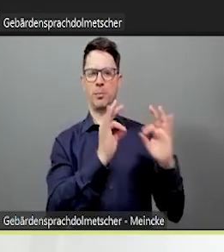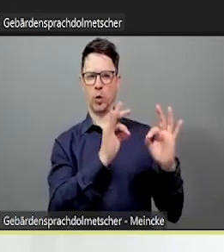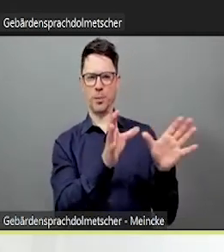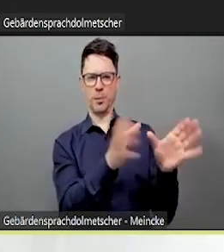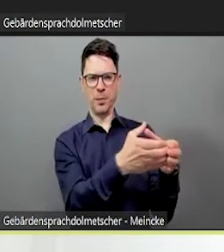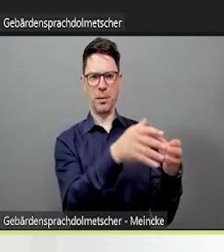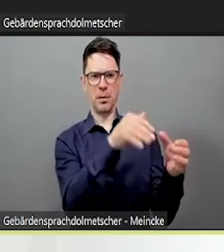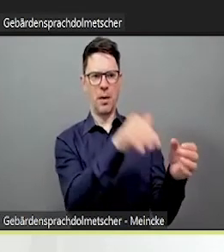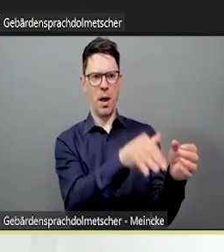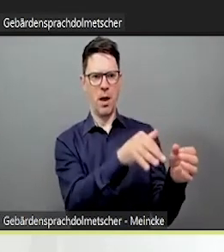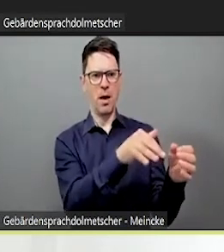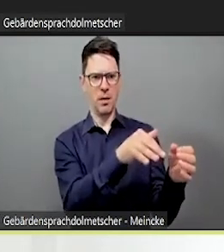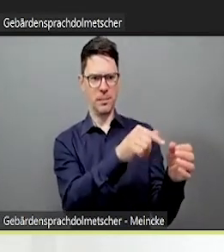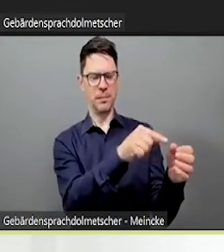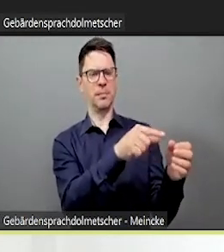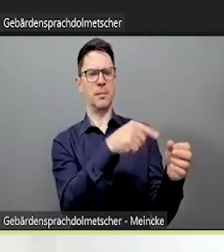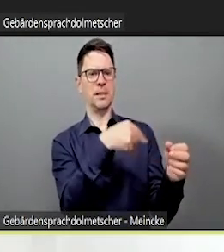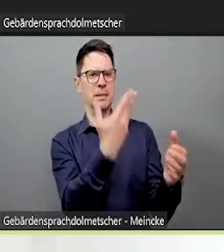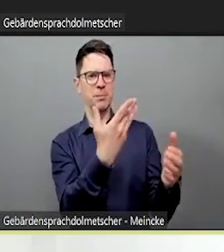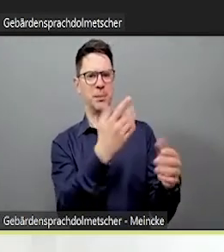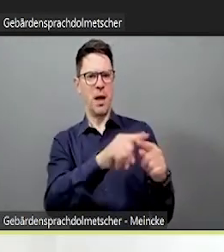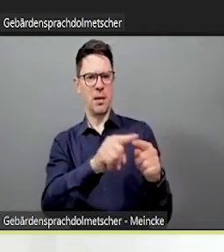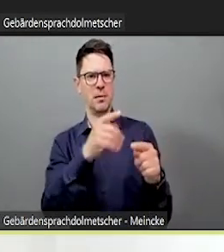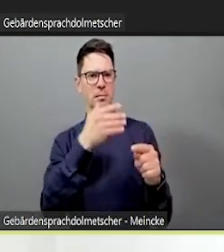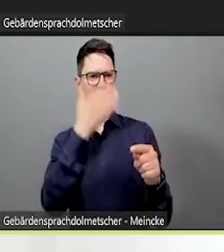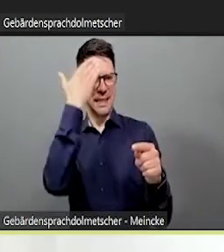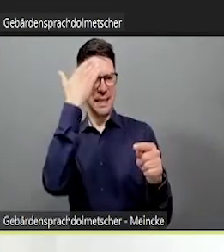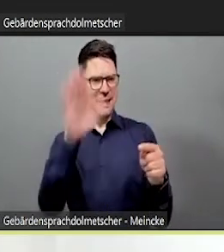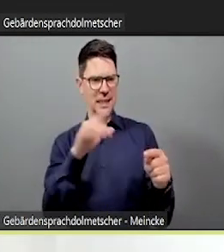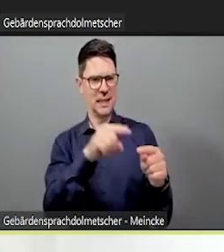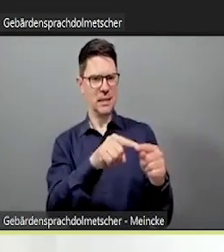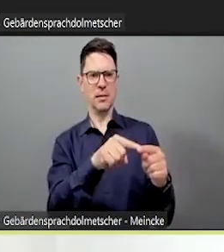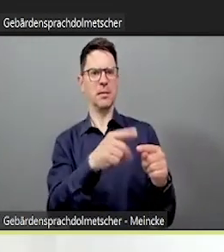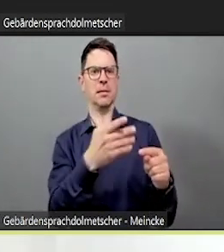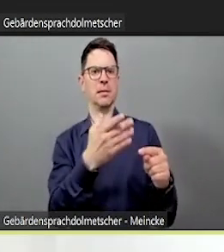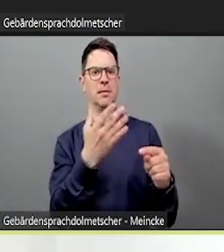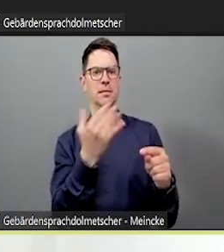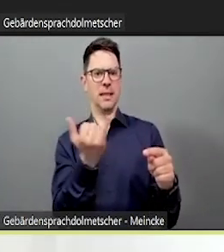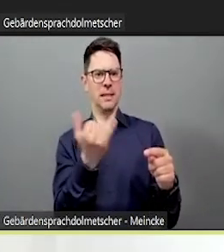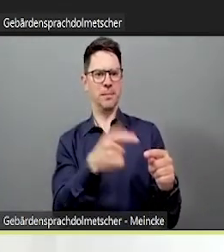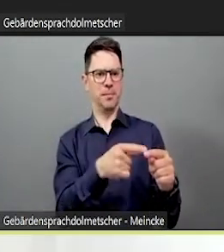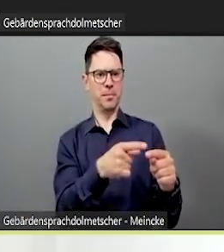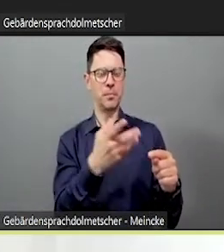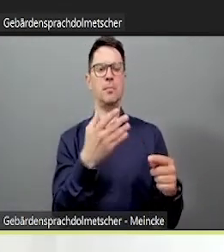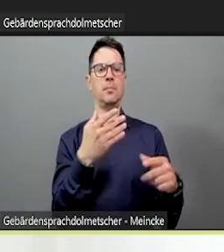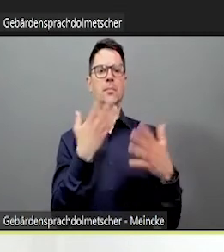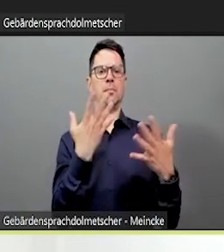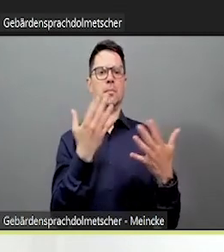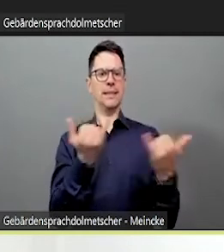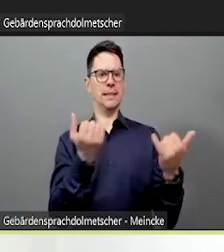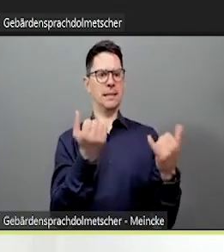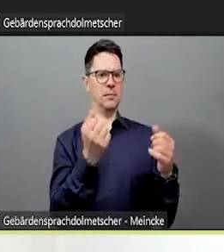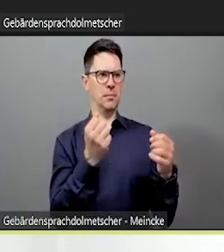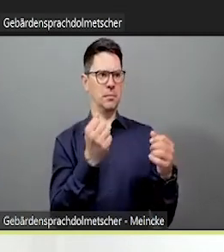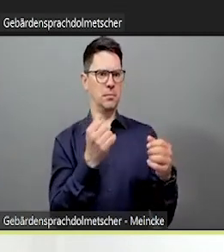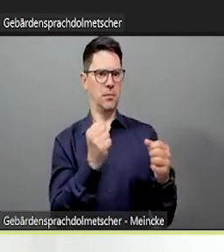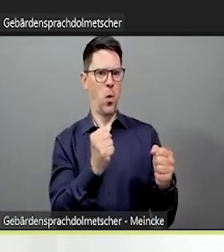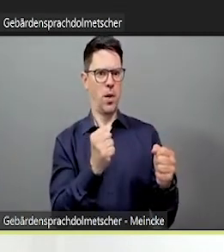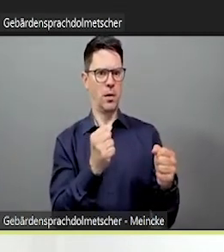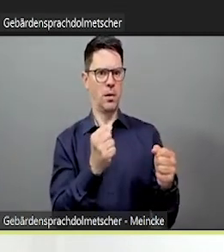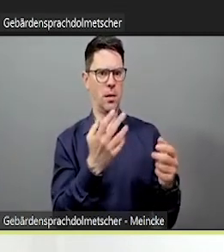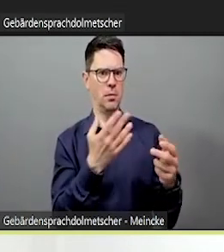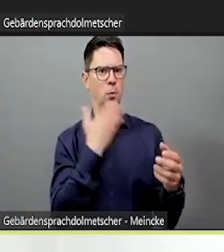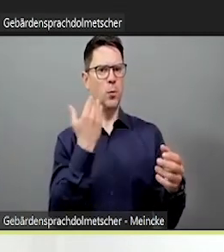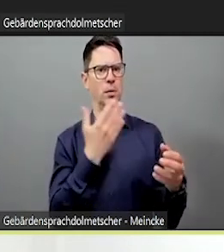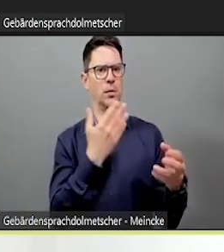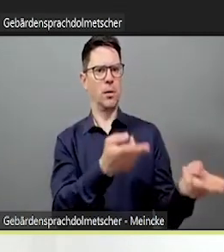natürlich ein Paradoxon. Also wie soll ich auf bestimmte Dinge eingehen, wenn ich sie vorher nicht weiß? Aber gleichzeitig soll ich schon eine gute Beziehungskultur haben,